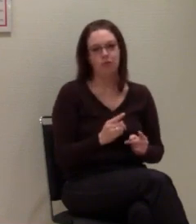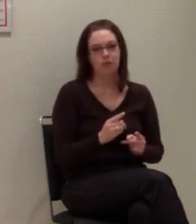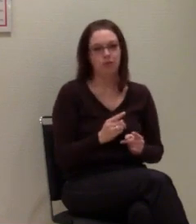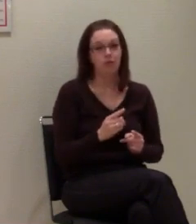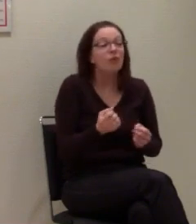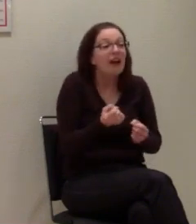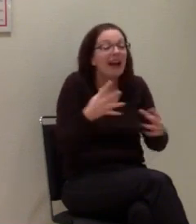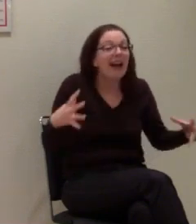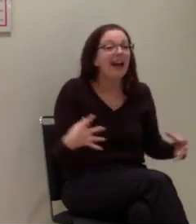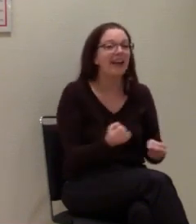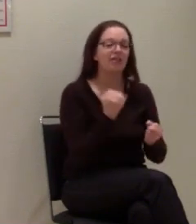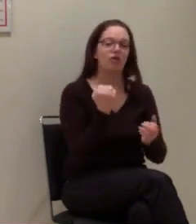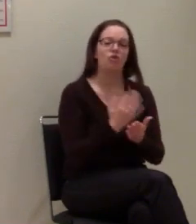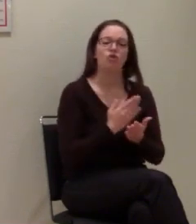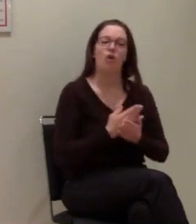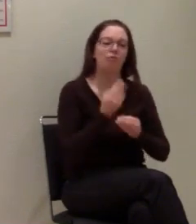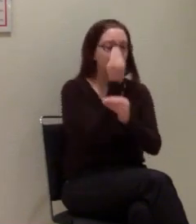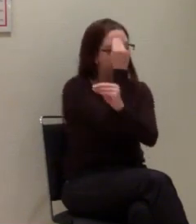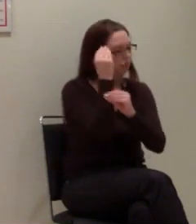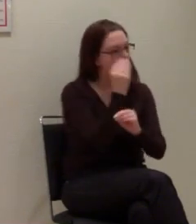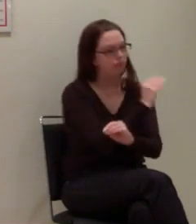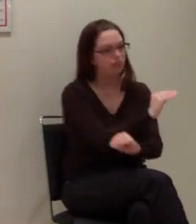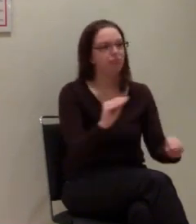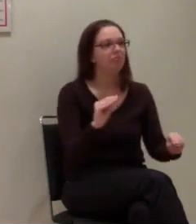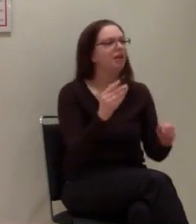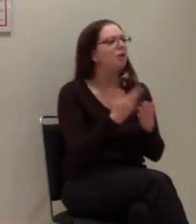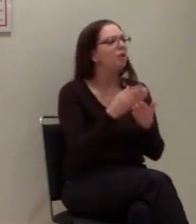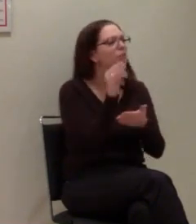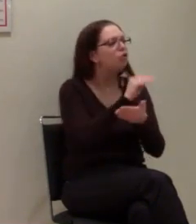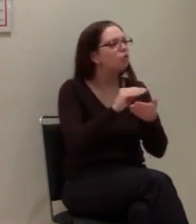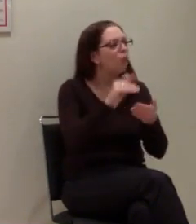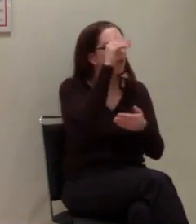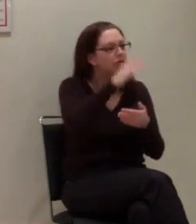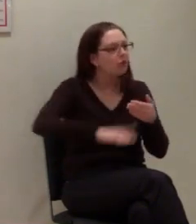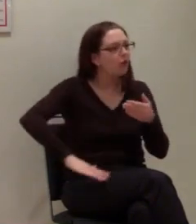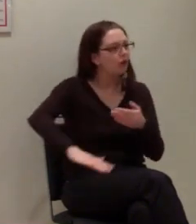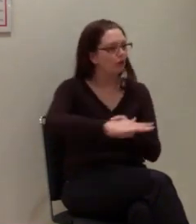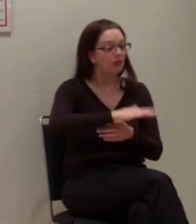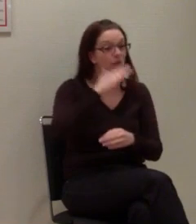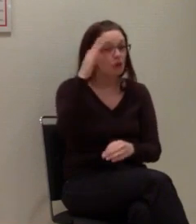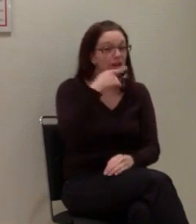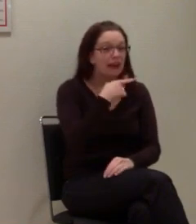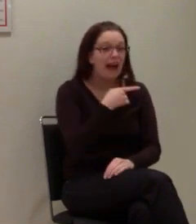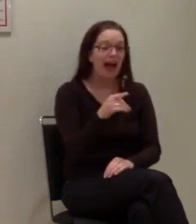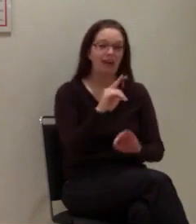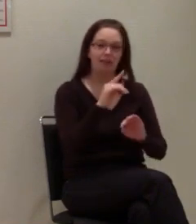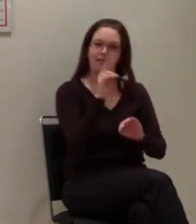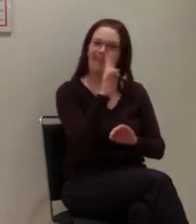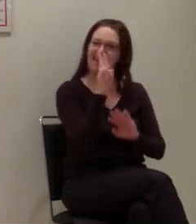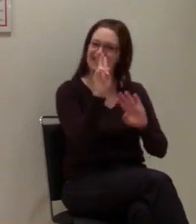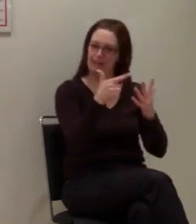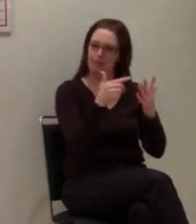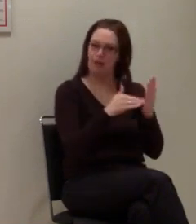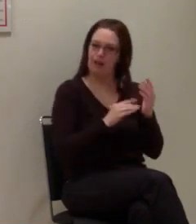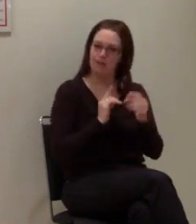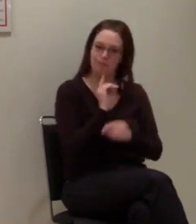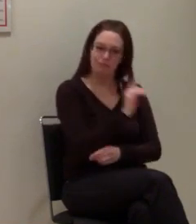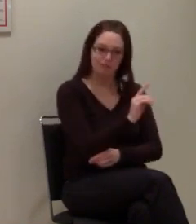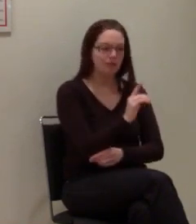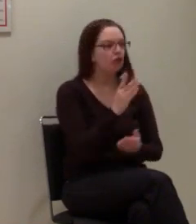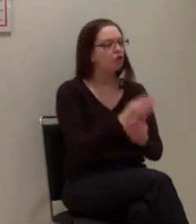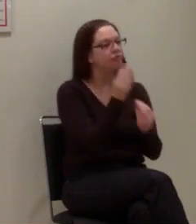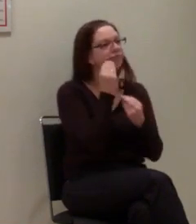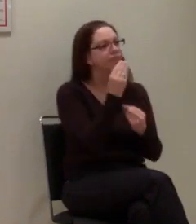Schule. Das jüngste Projekt. Wenn alle Siebtklässler in Deutschland einen Erste-Hilfe-Kurs absolvieren, wächst eine ganze Generation von